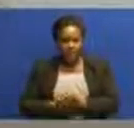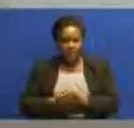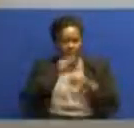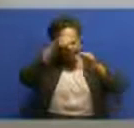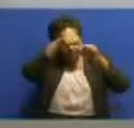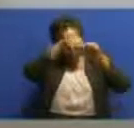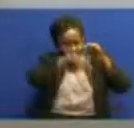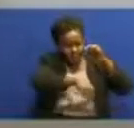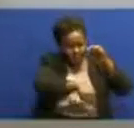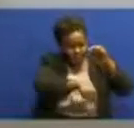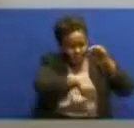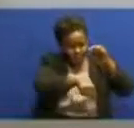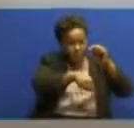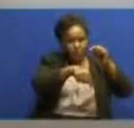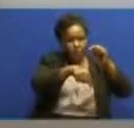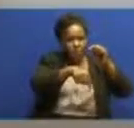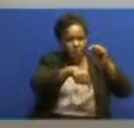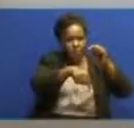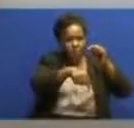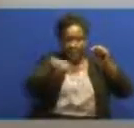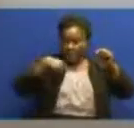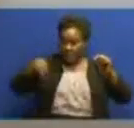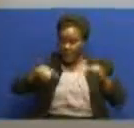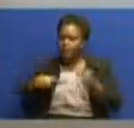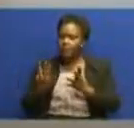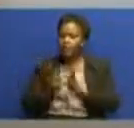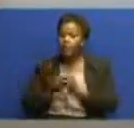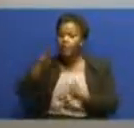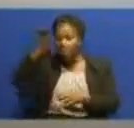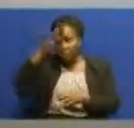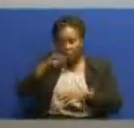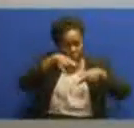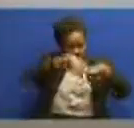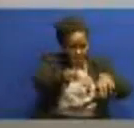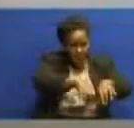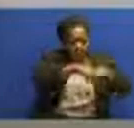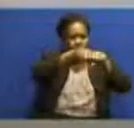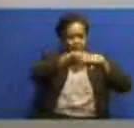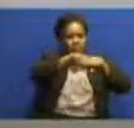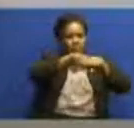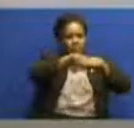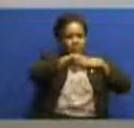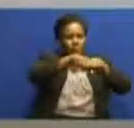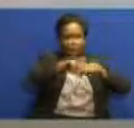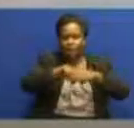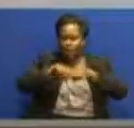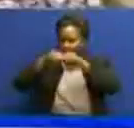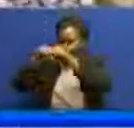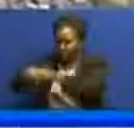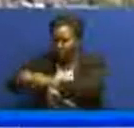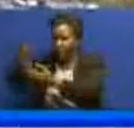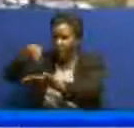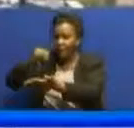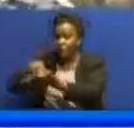itoma tulishirikiana na jeshi la polisi tukamukamata kuyo kijana tukamfikisha kituo cha polisi